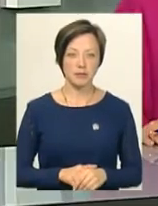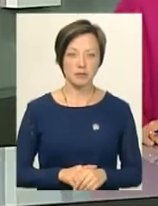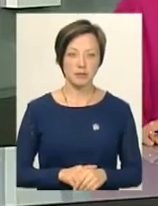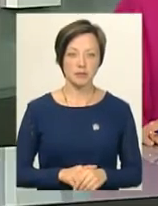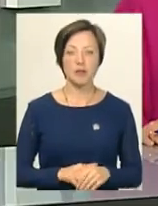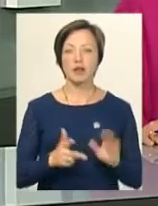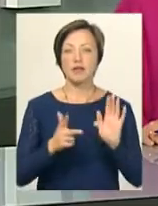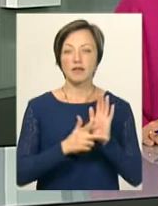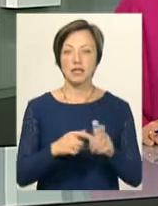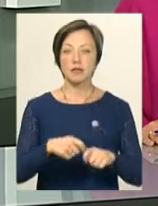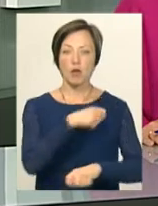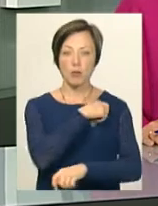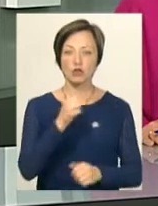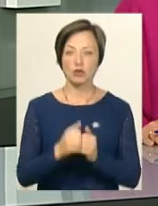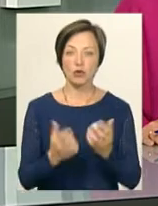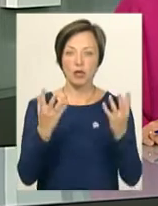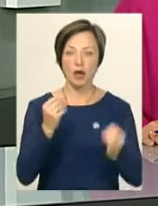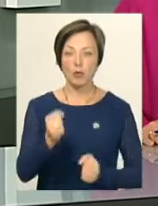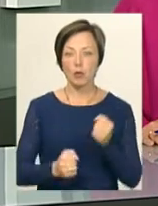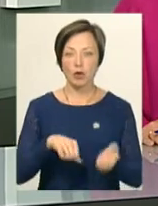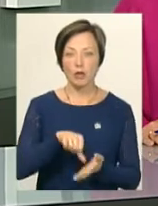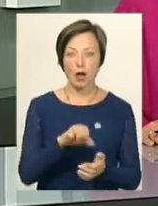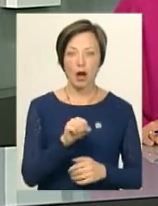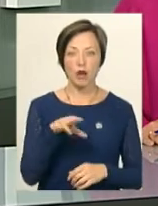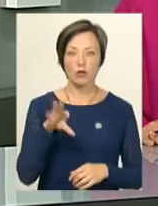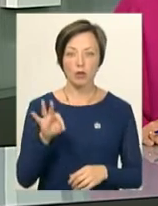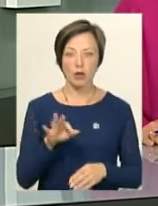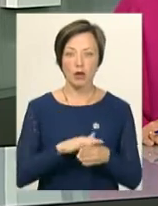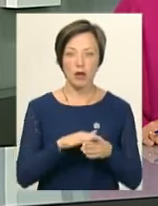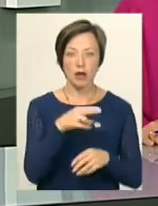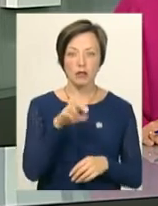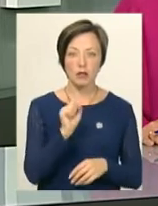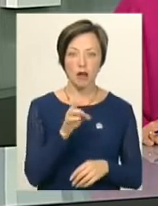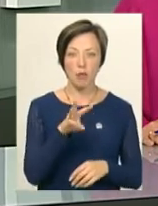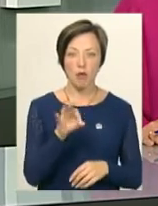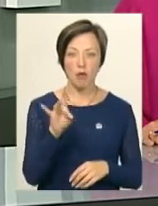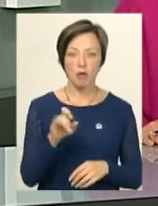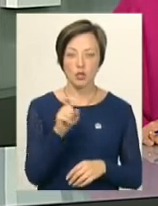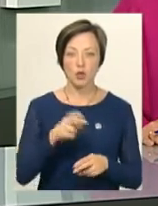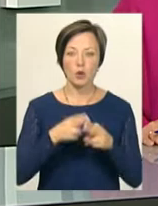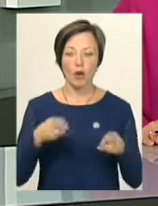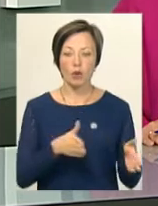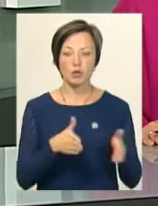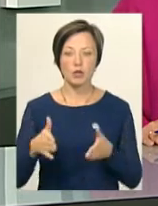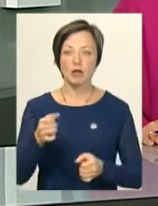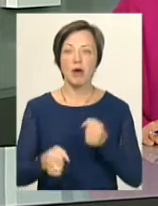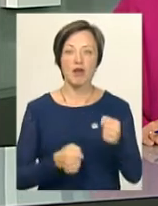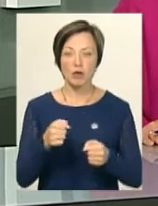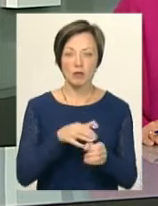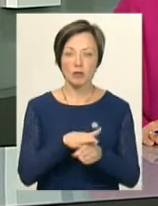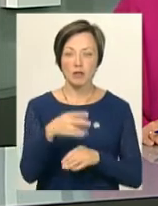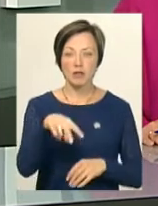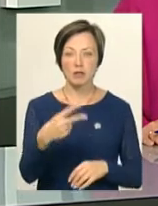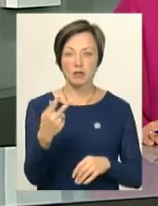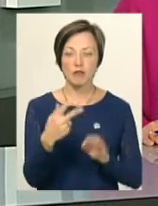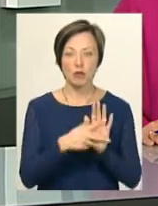8 кілометрів щодня пробігає учасник АТО Олександр Дармороз з Дунаєвців. Так чоловік готується до марафону, котрий відбудеться